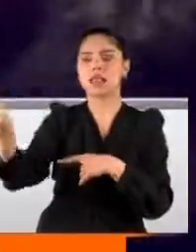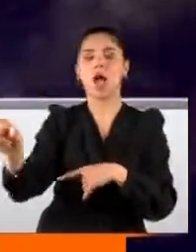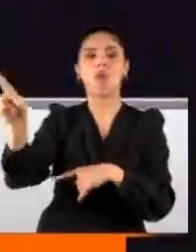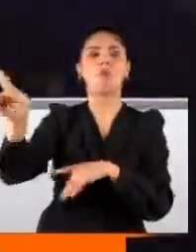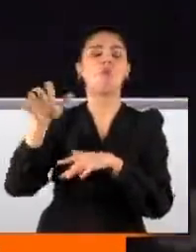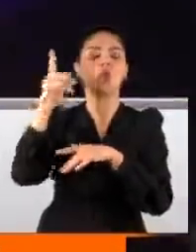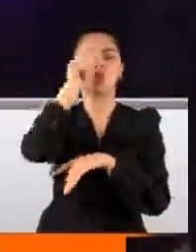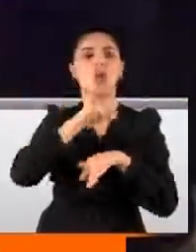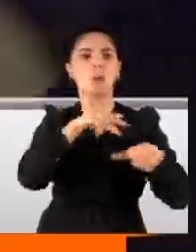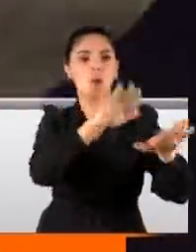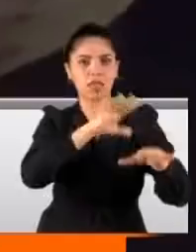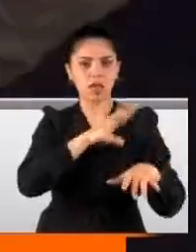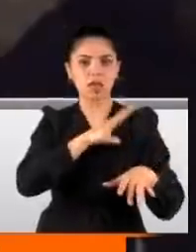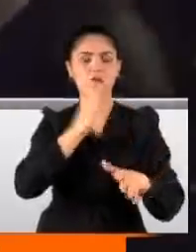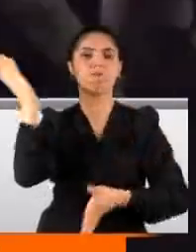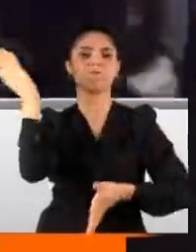dayak yedi.